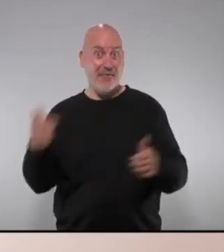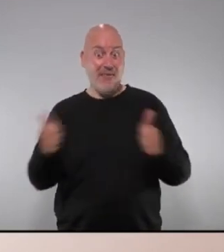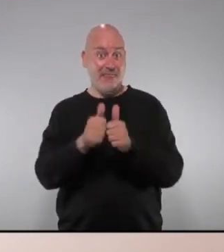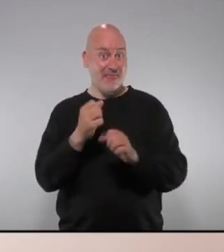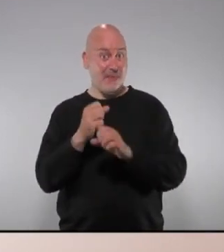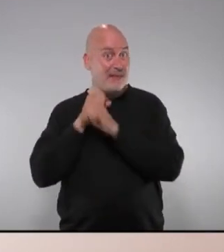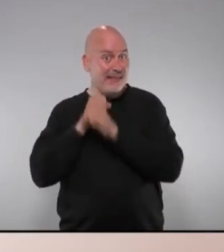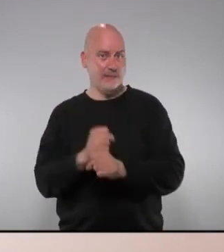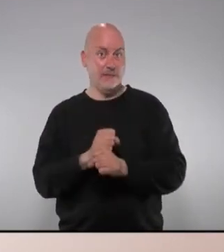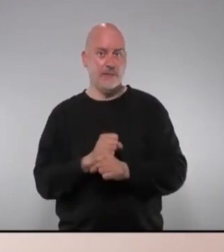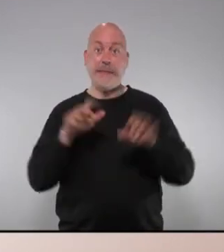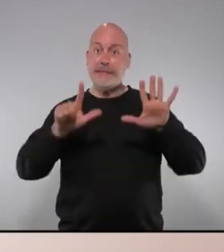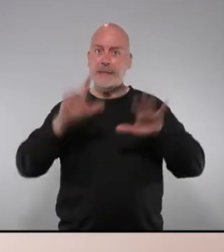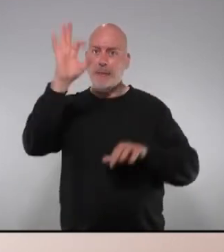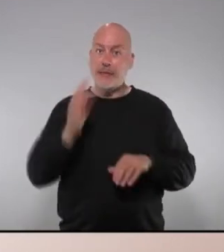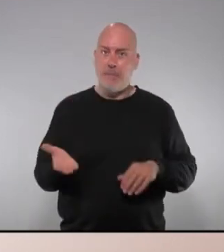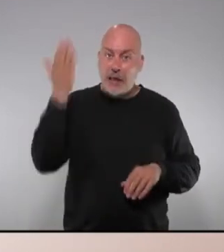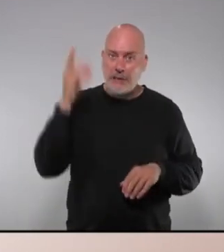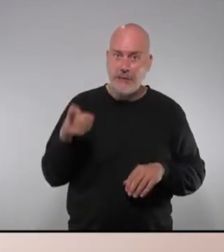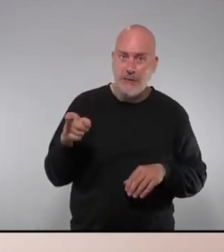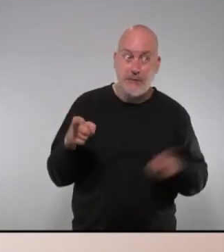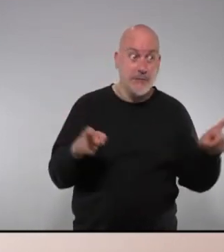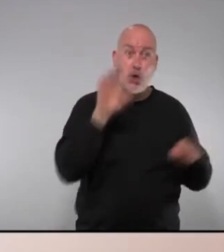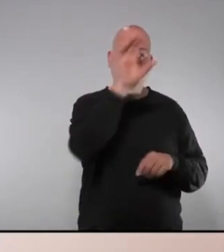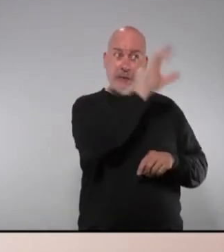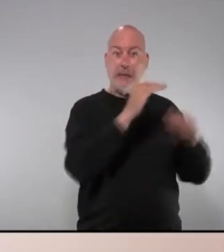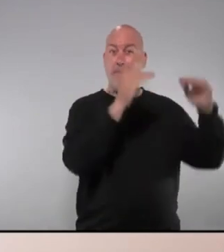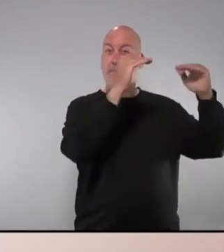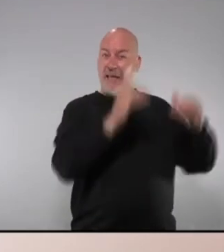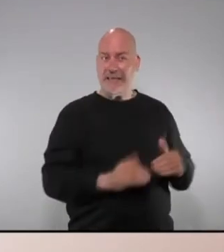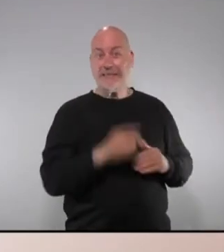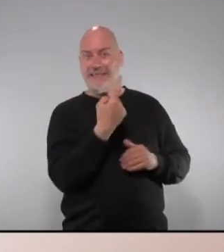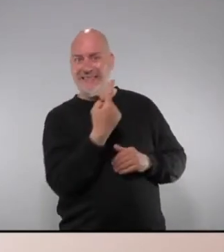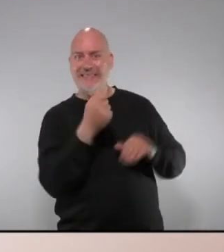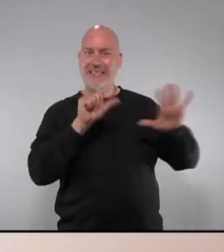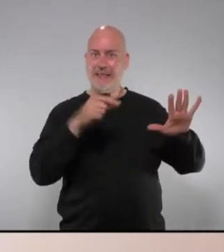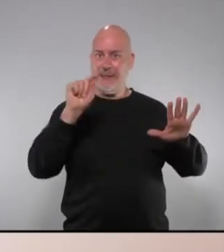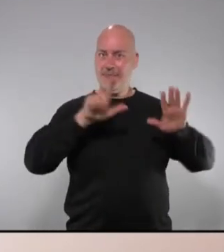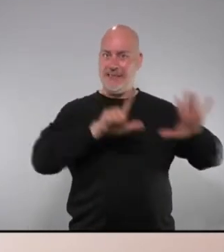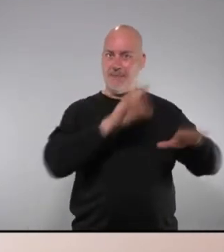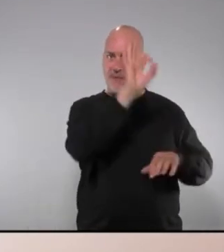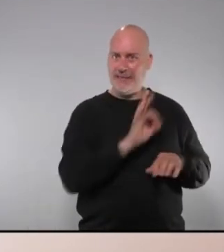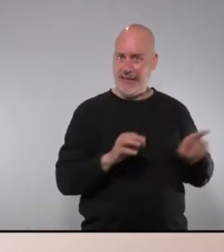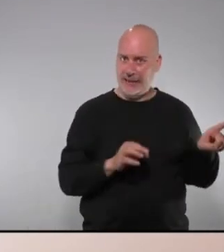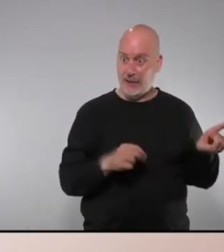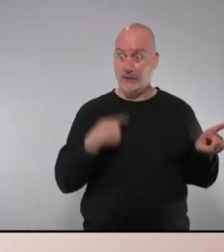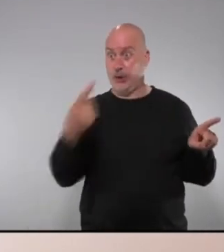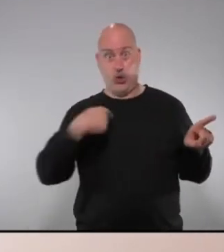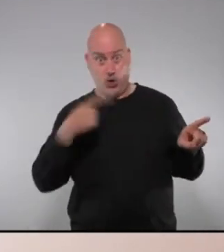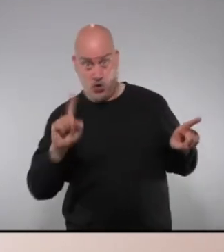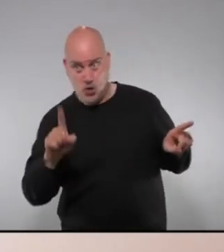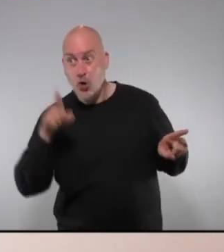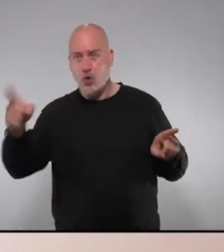augmentat un 7% mentre la resta de comunitats han descendit una mitjana d'un 16,7% no ho diu l'Anna Grau això ho diu